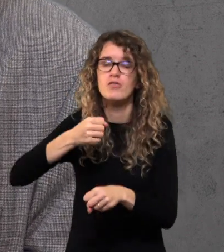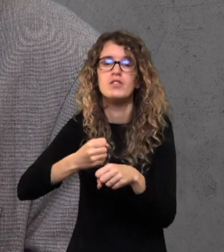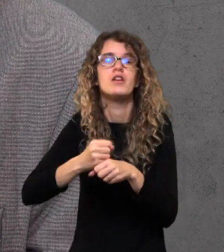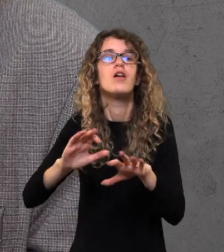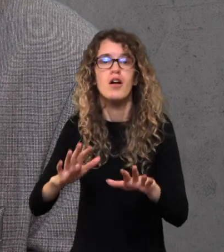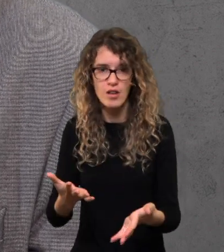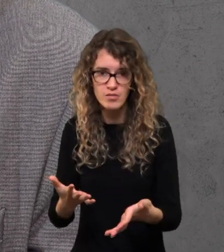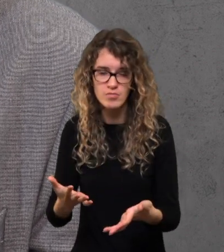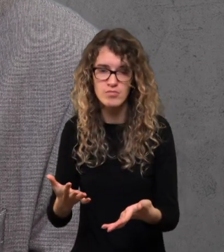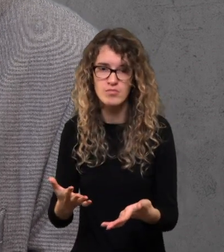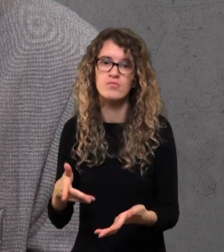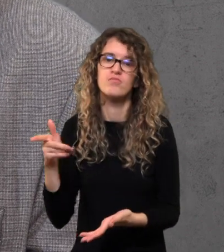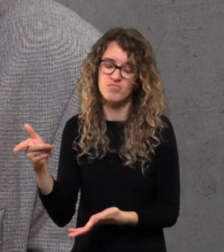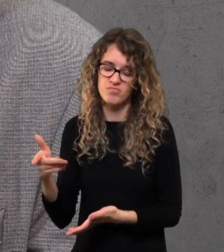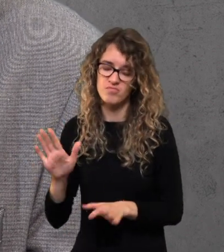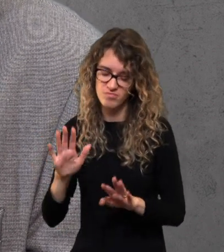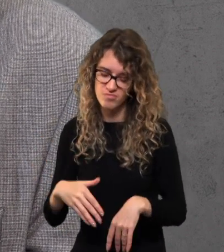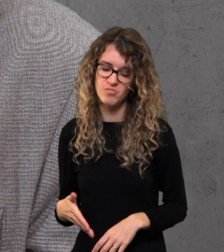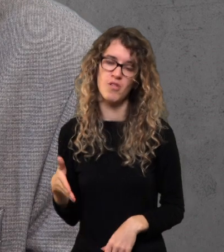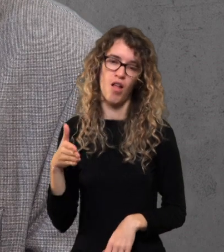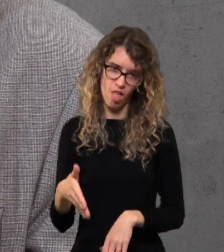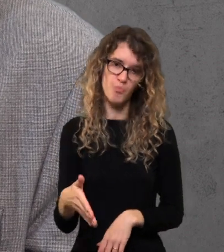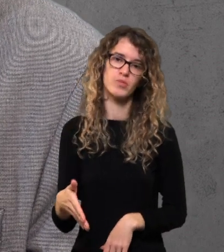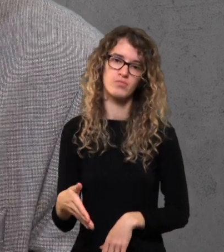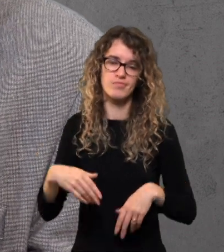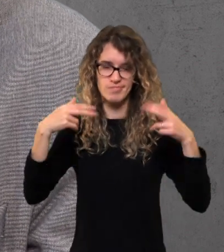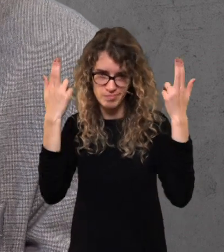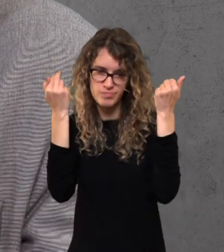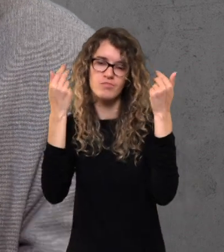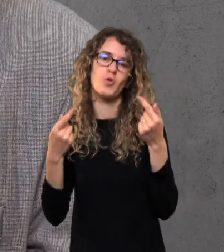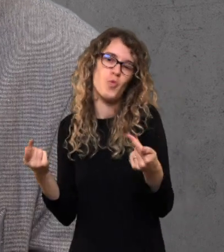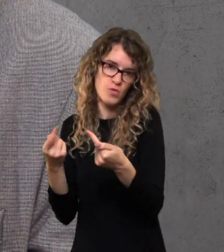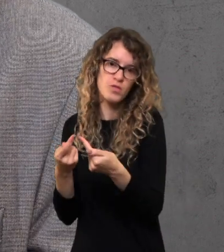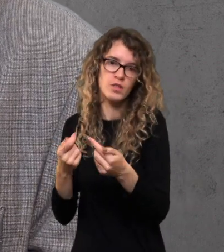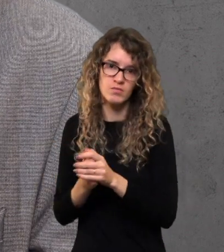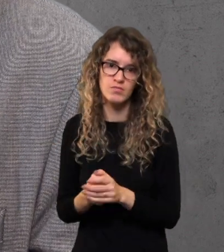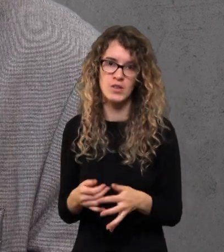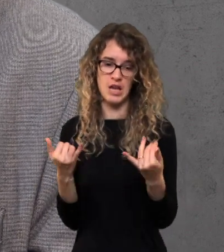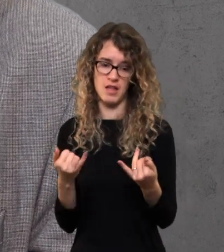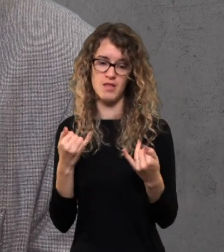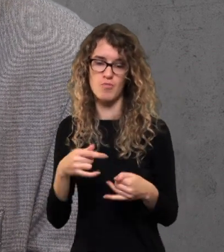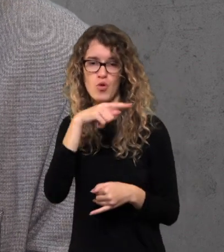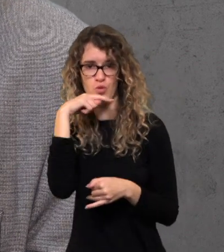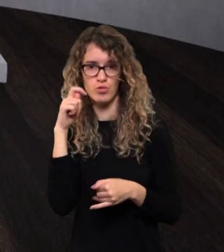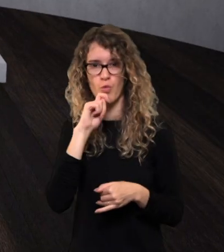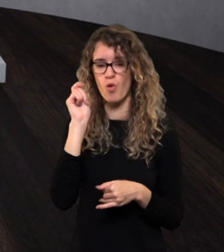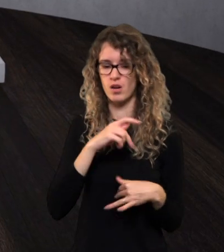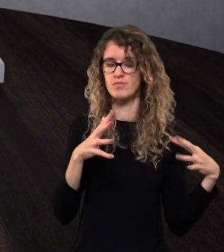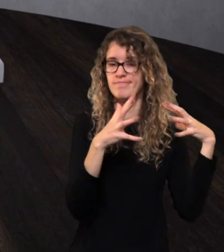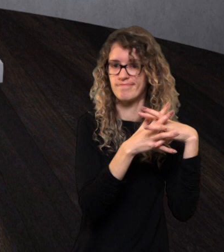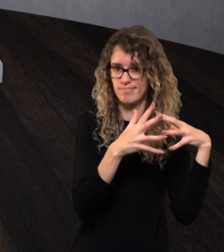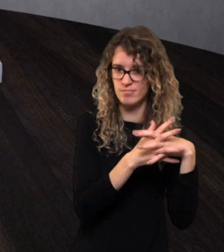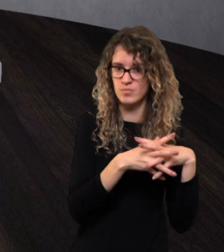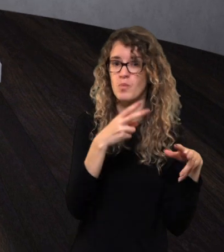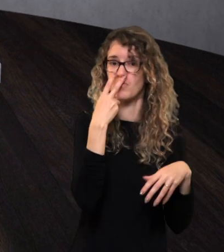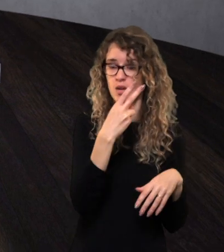pasmerkti. Ir vienintelis teisingas sprendimas yra priimti, na, pažiūrės, ar jos valia. Jeigu mes kalbame